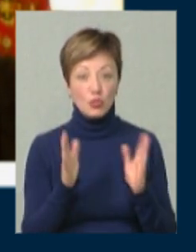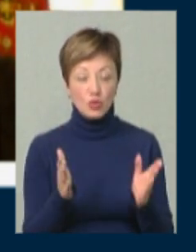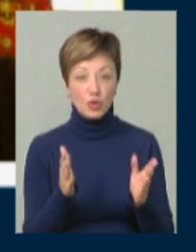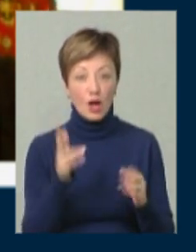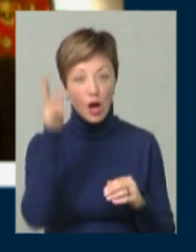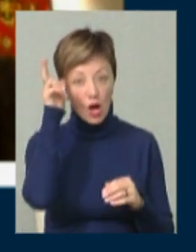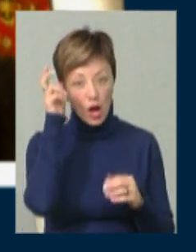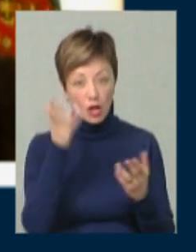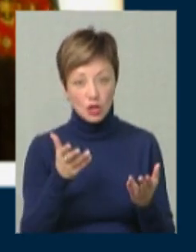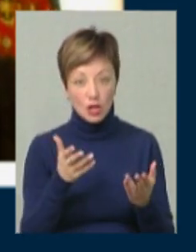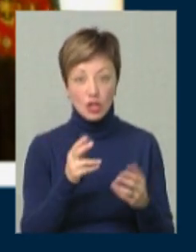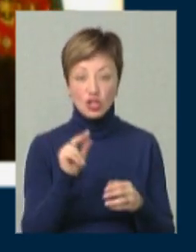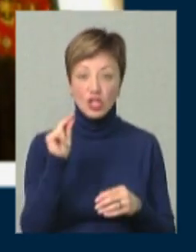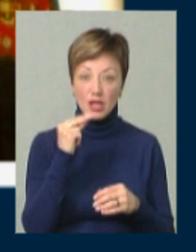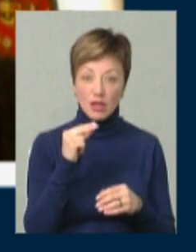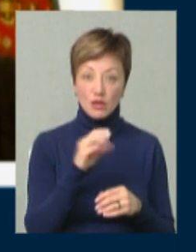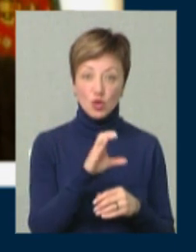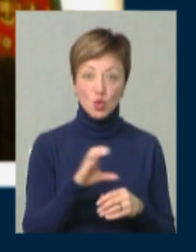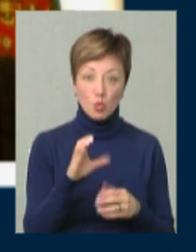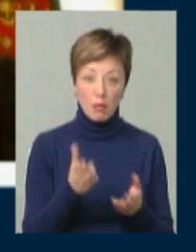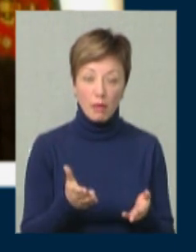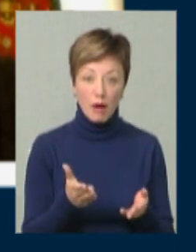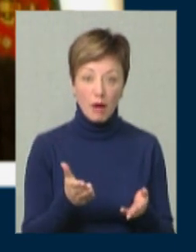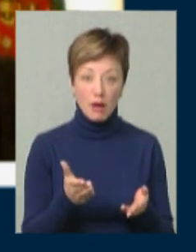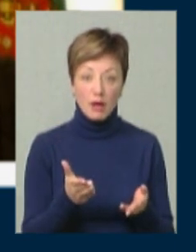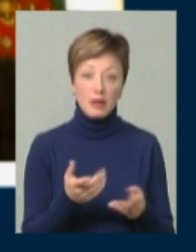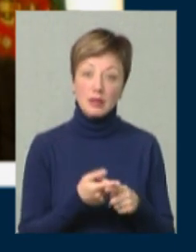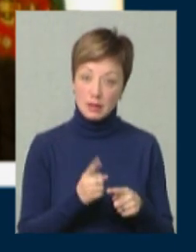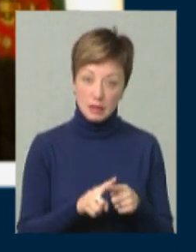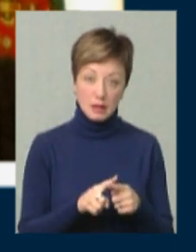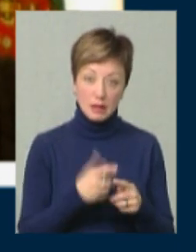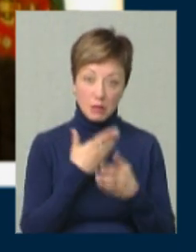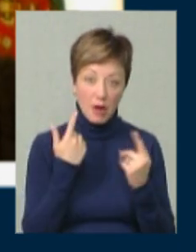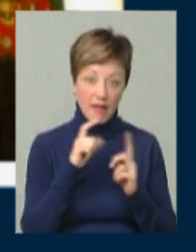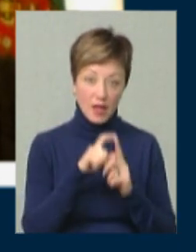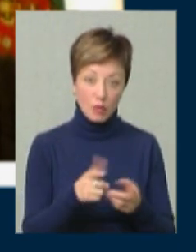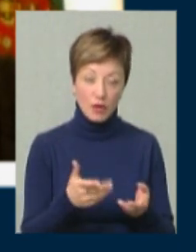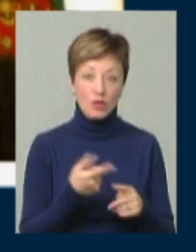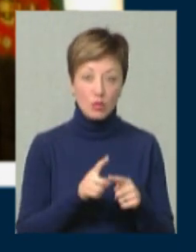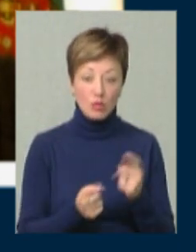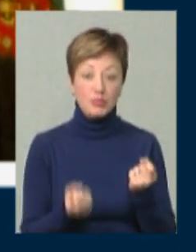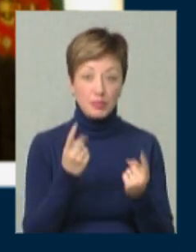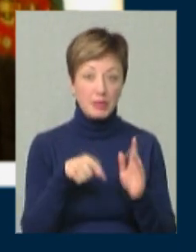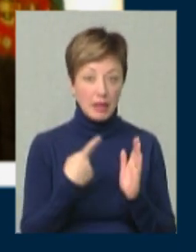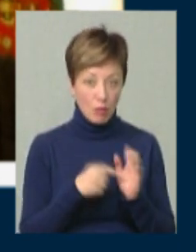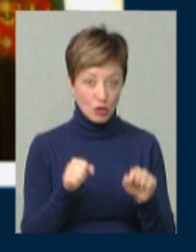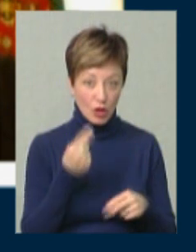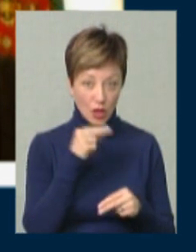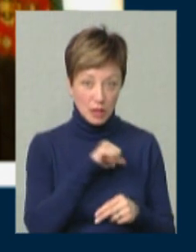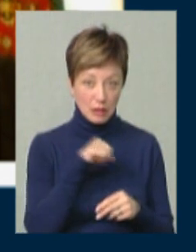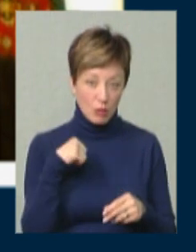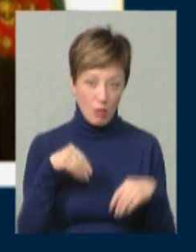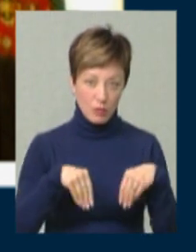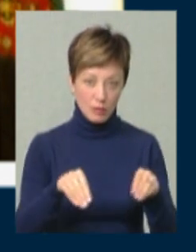гречка з Чернігова чи Сум, і на це немає відповіді. Тому постає питання, можливо, краще